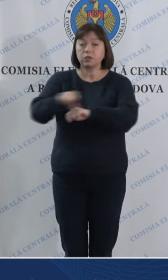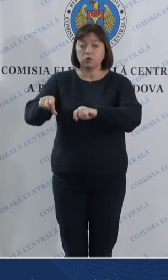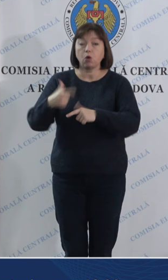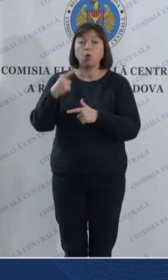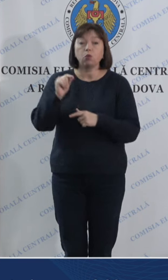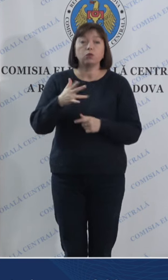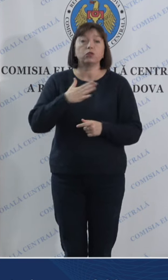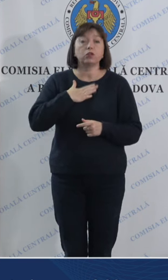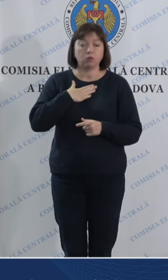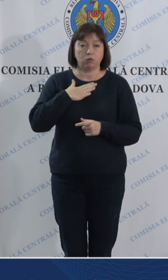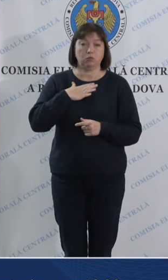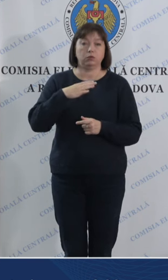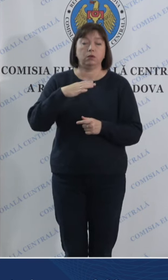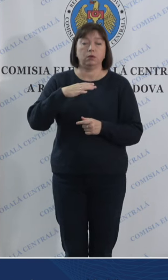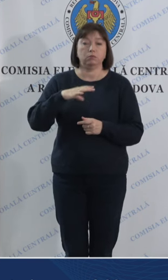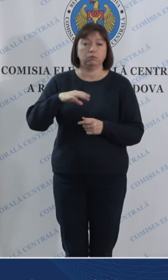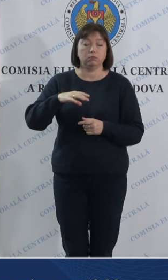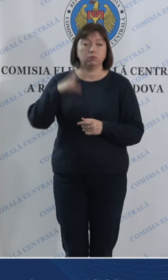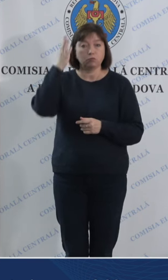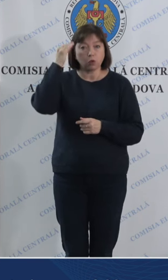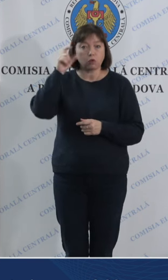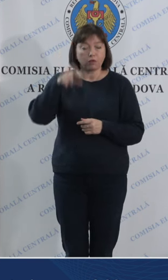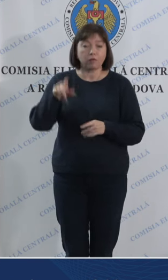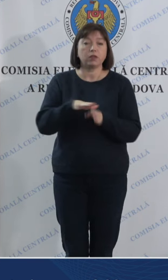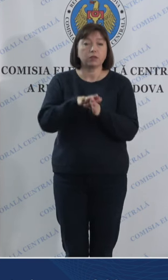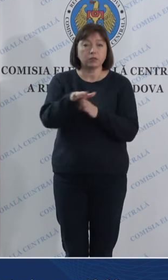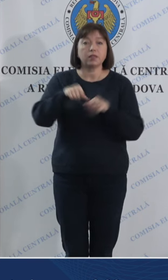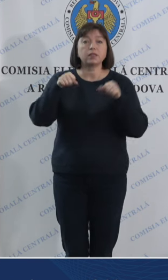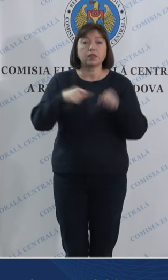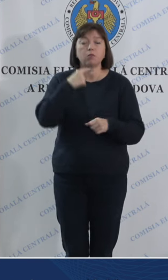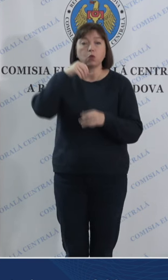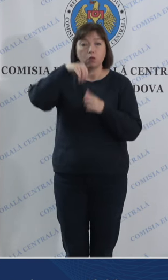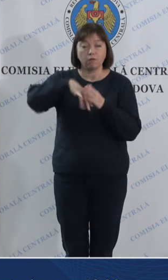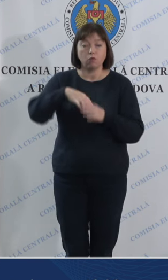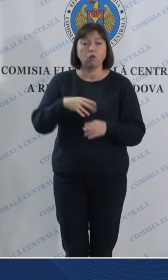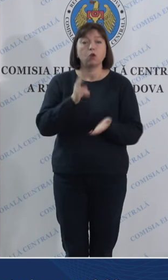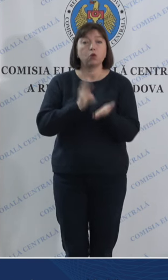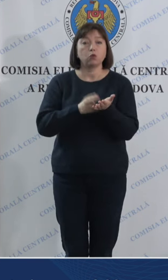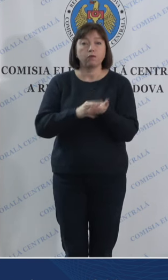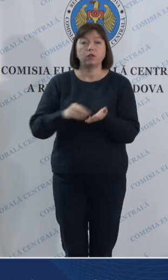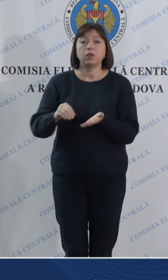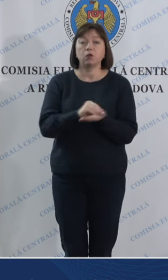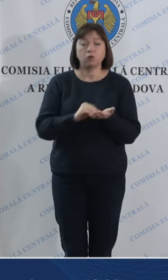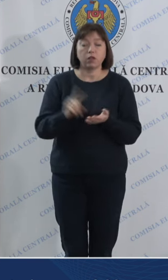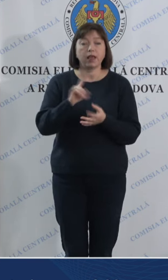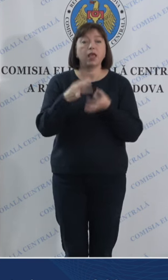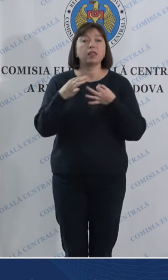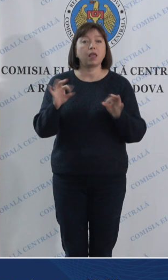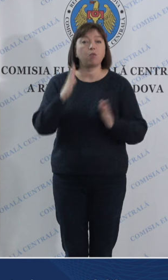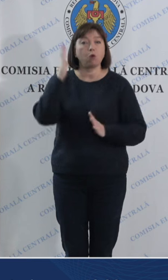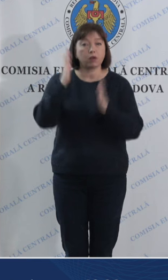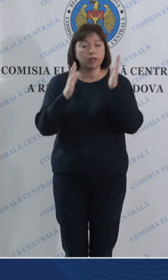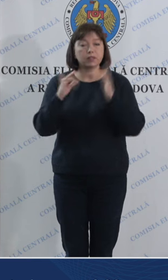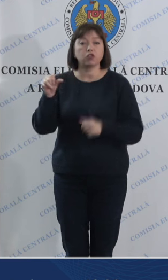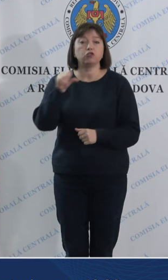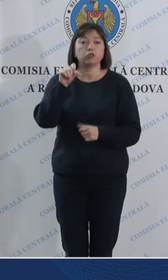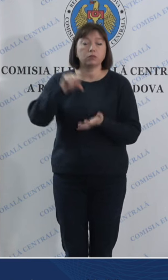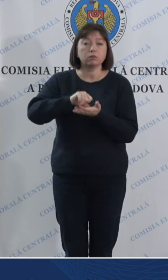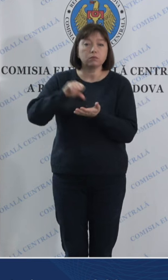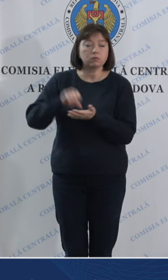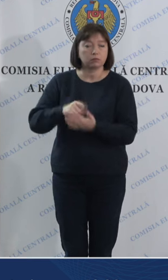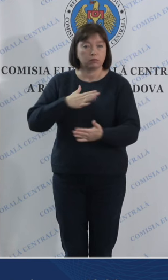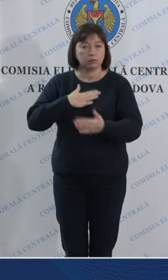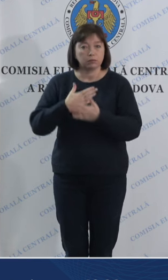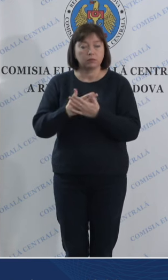conaționalei noștri își exercită dreptul la vot, dovedind încă o dată că democrația și implicarea civică